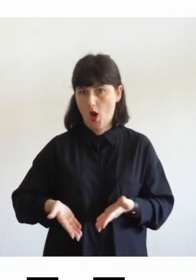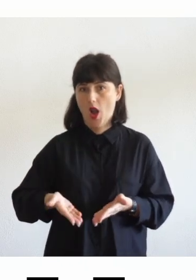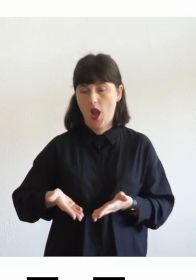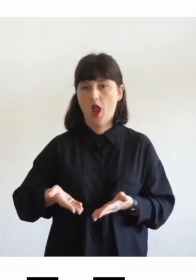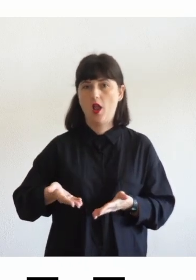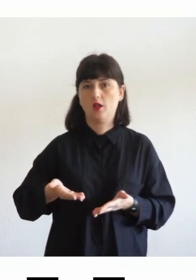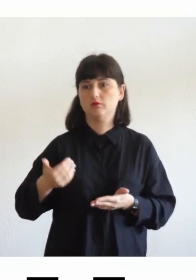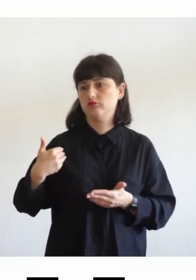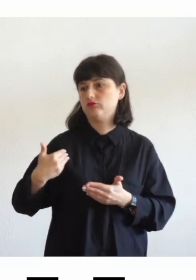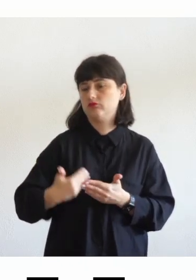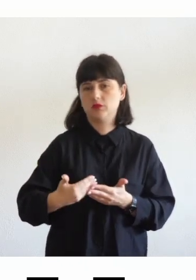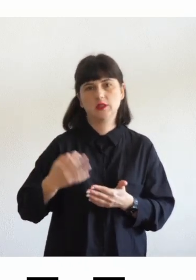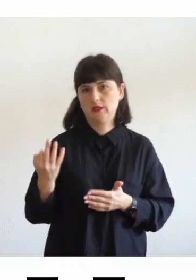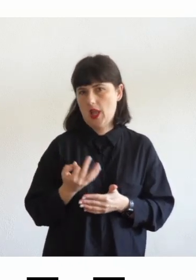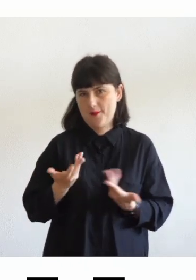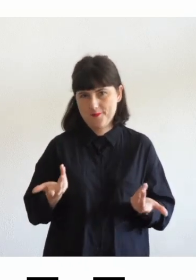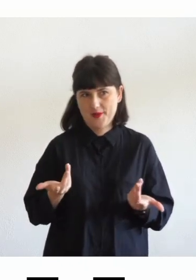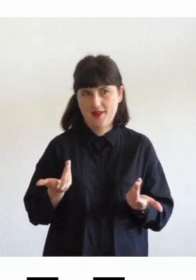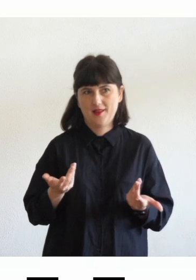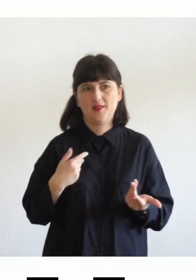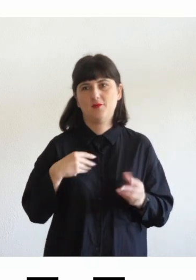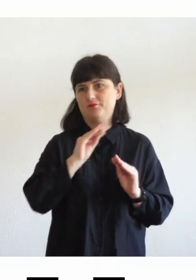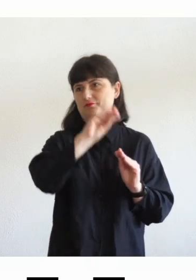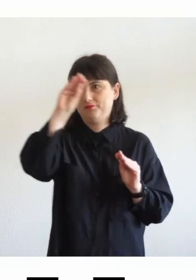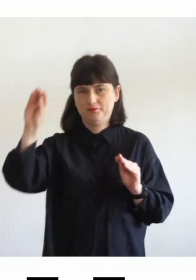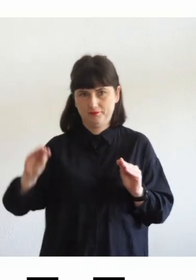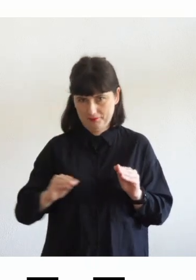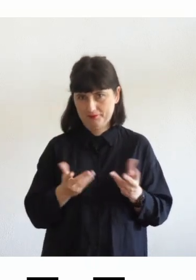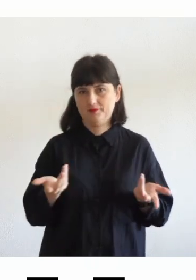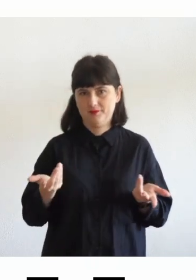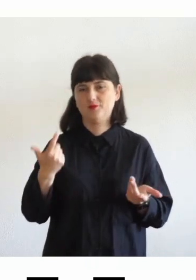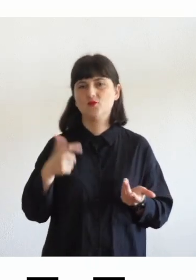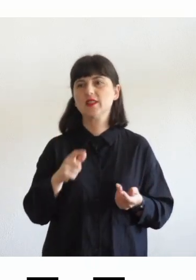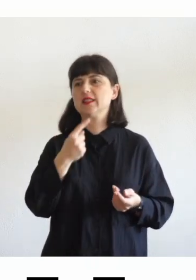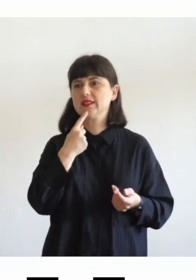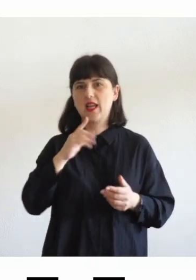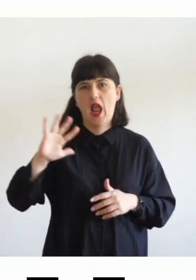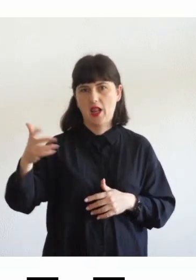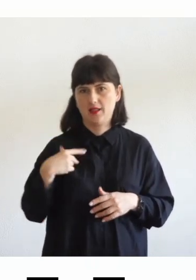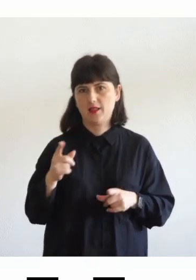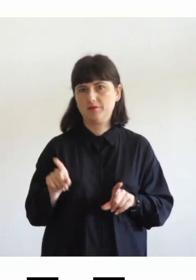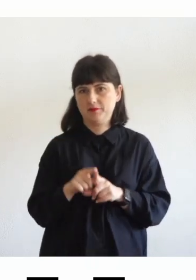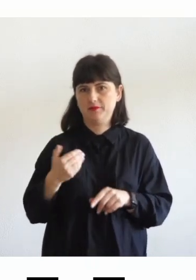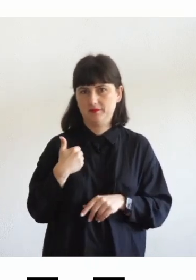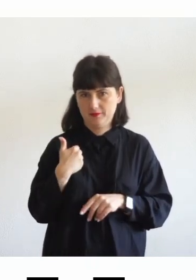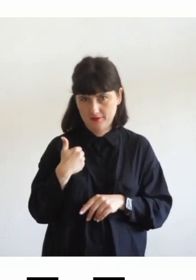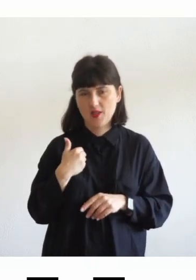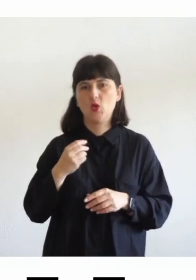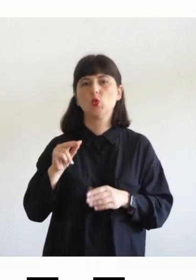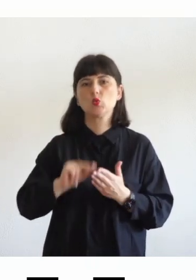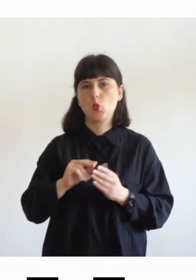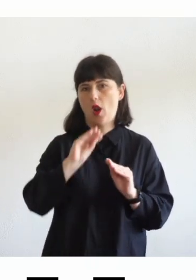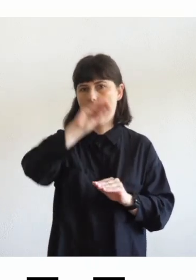migrante scolastica perché come tutti quelli che hanno fatto il lungo percorso di precariato ho girato molte scuole mi occupo